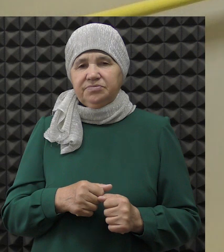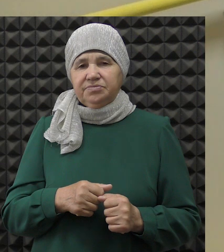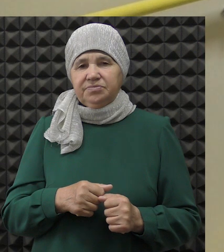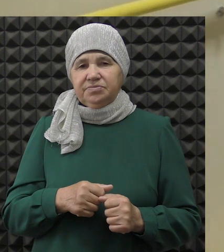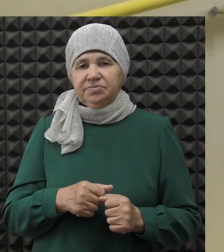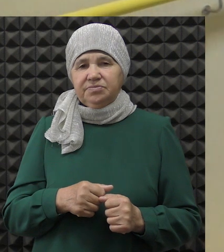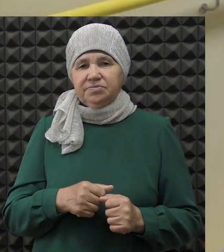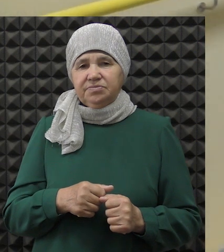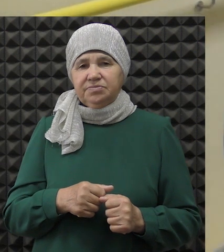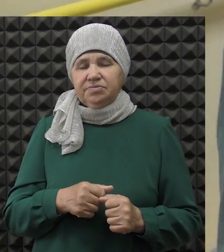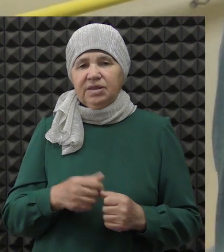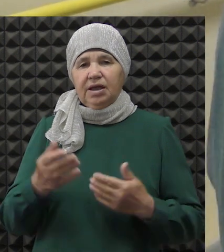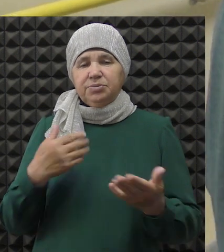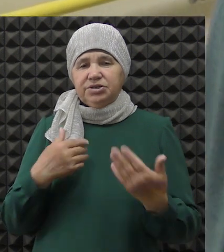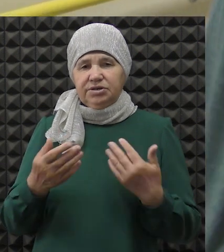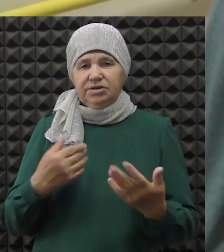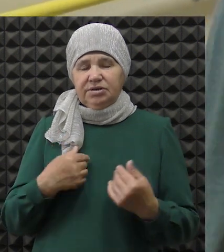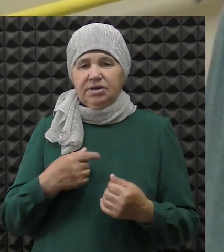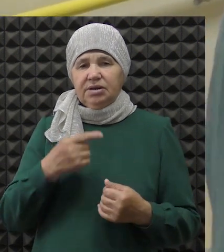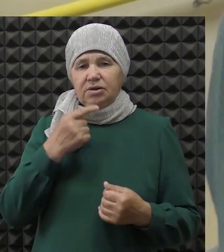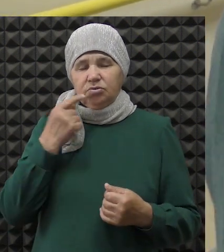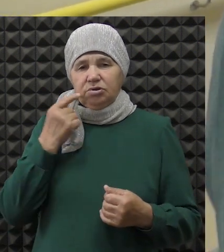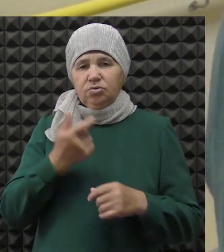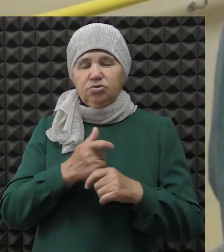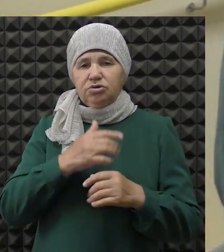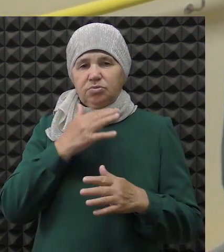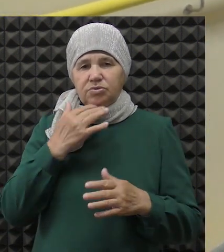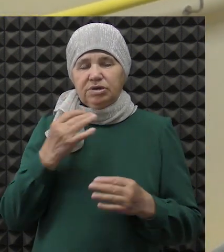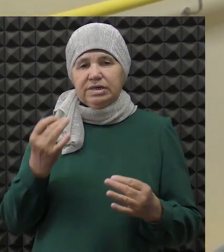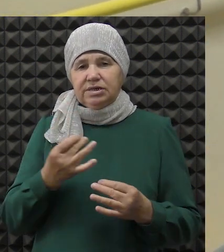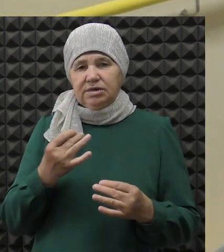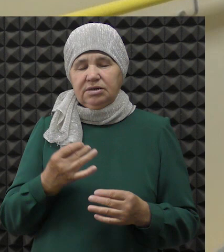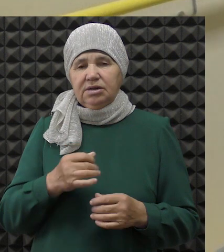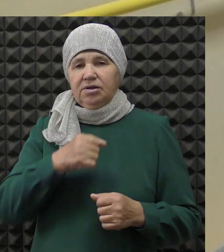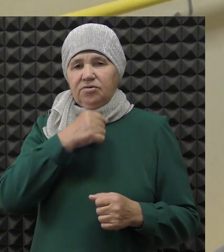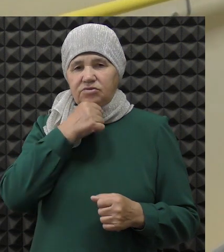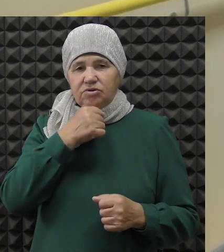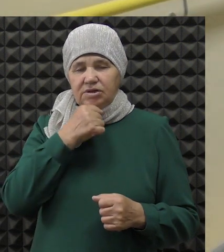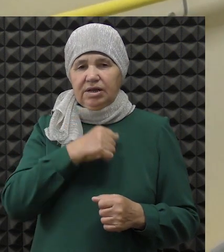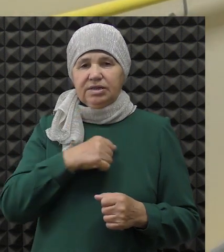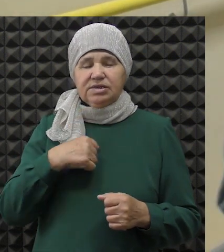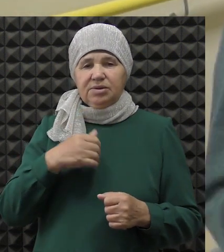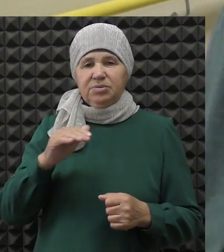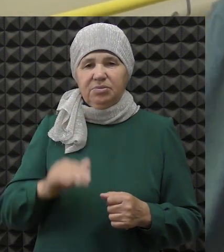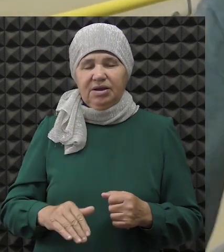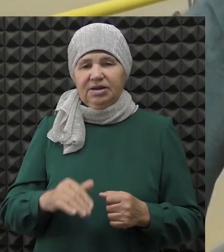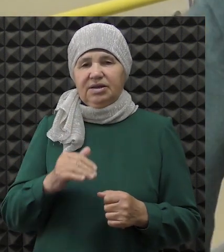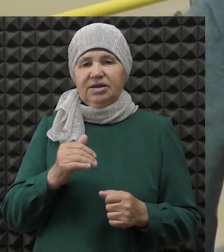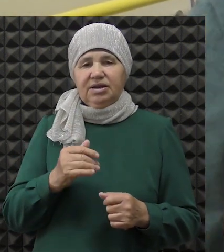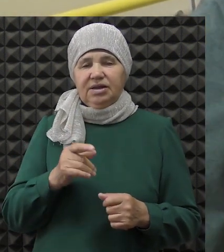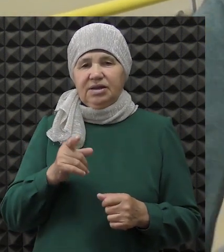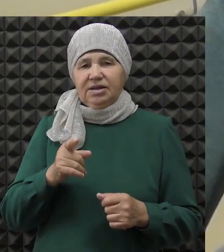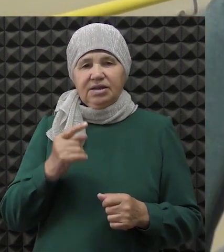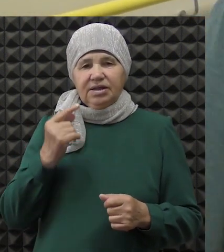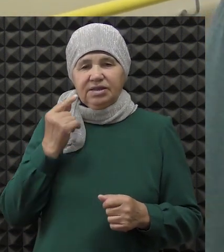тебе. Общения, в других много, да, интересно. Взрослые, а ты самая маленькая,